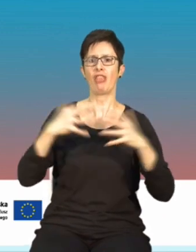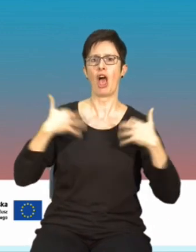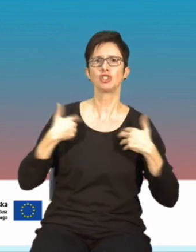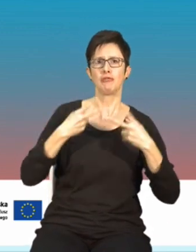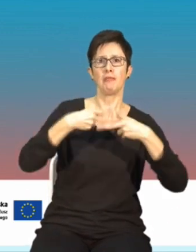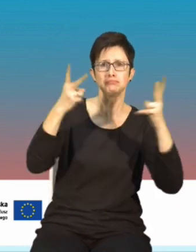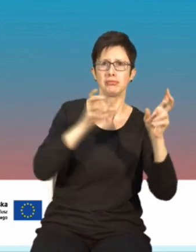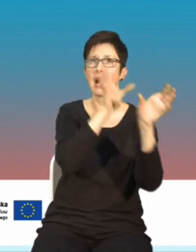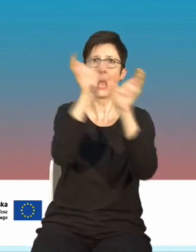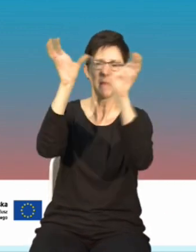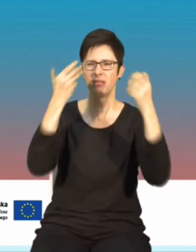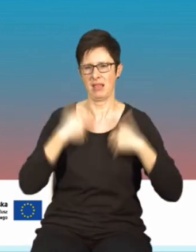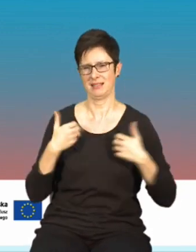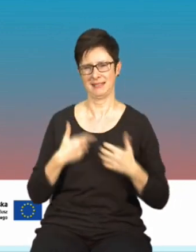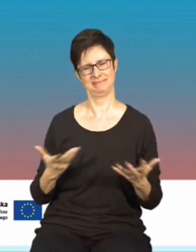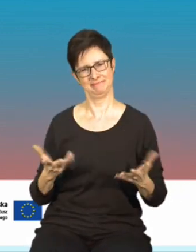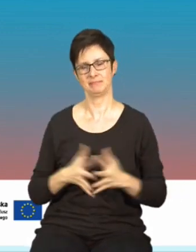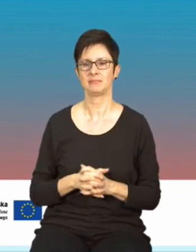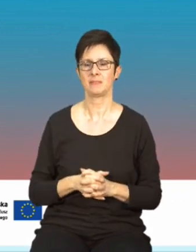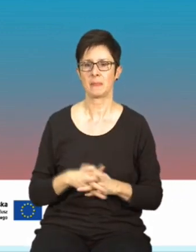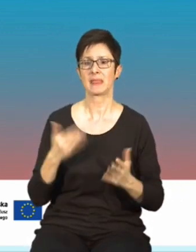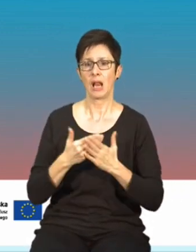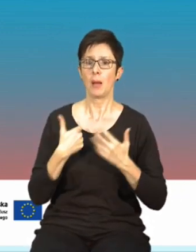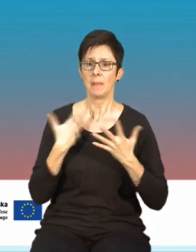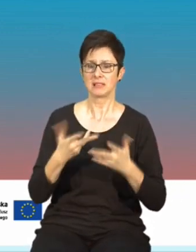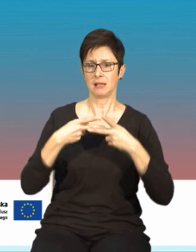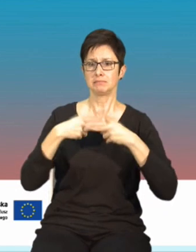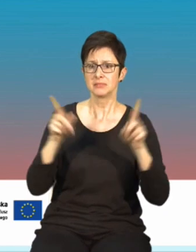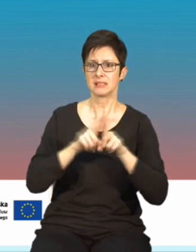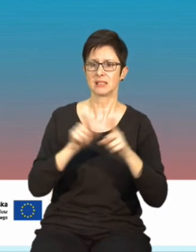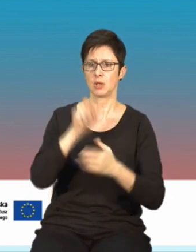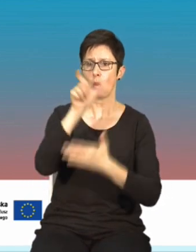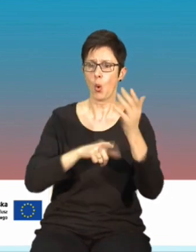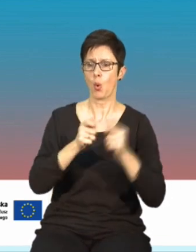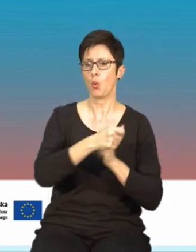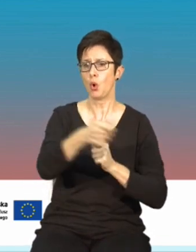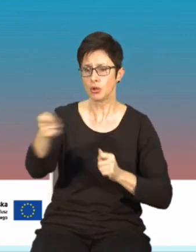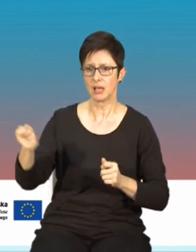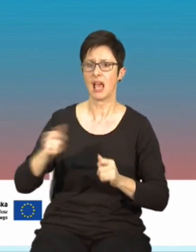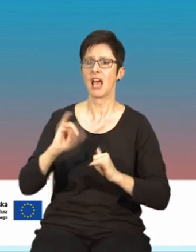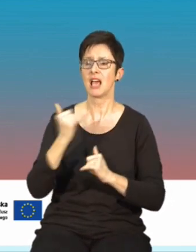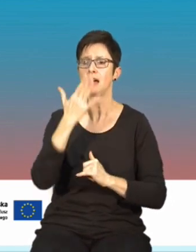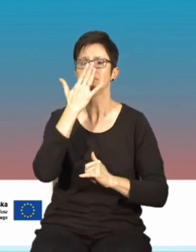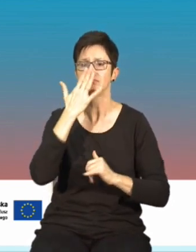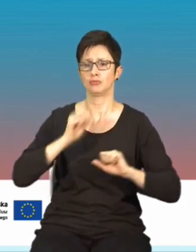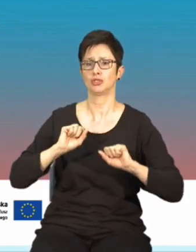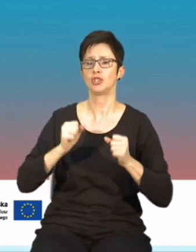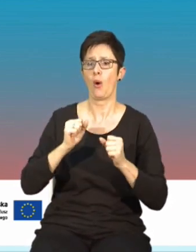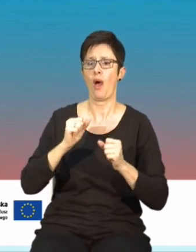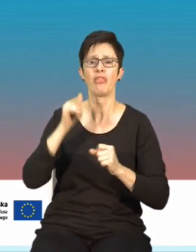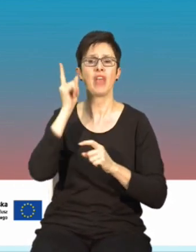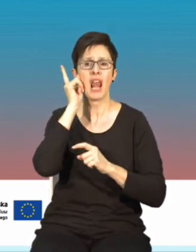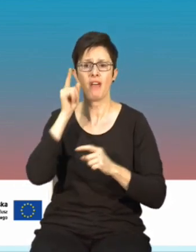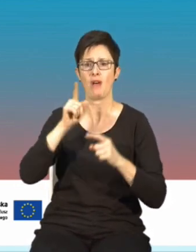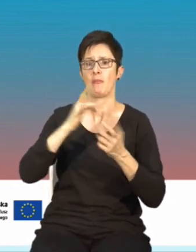ulotki obrazującej zasady funkcjonowania działania sprzętu. I taka ulotka mogłaby być właśnie dystrybuowana